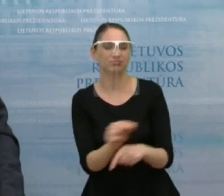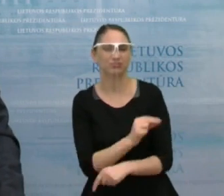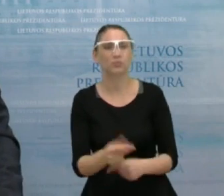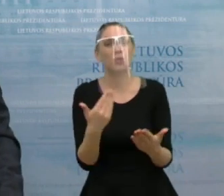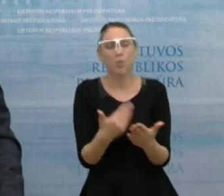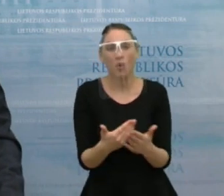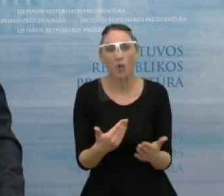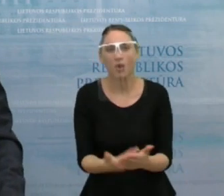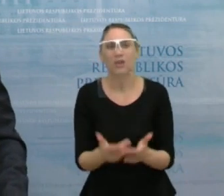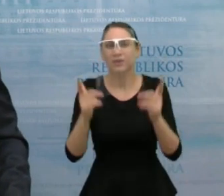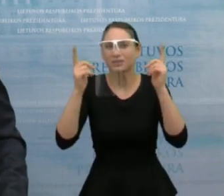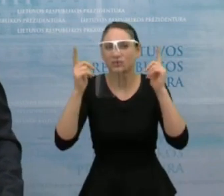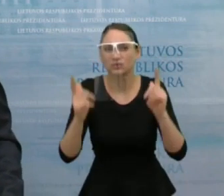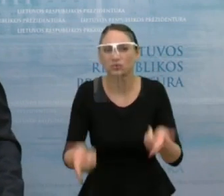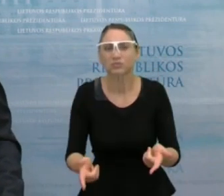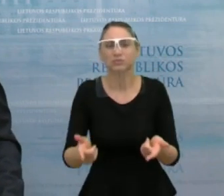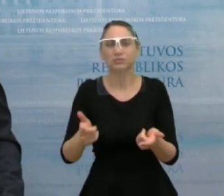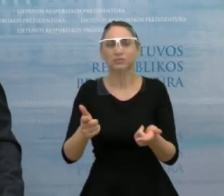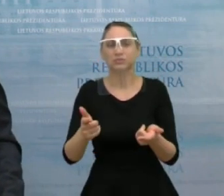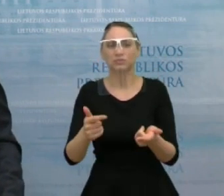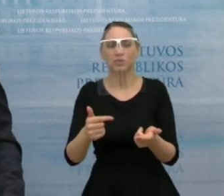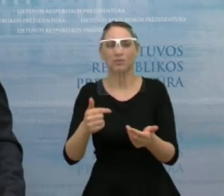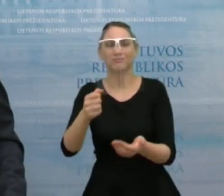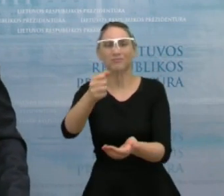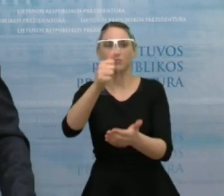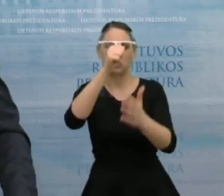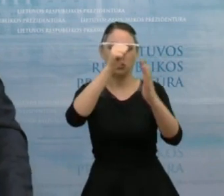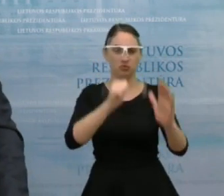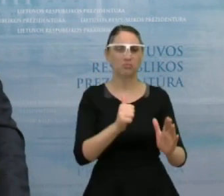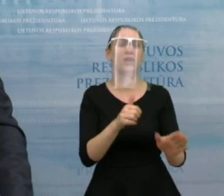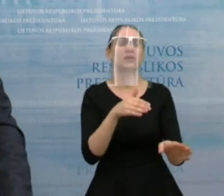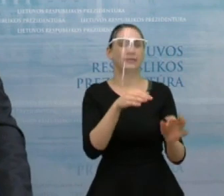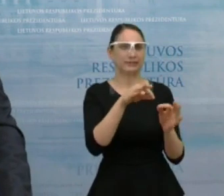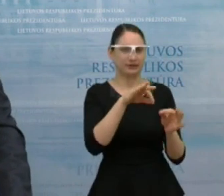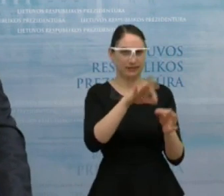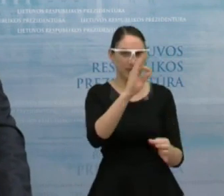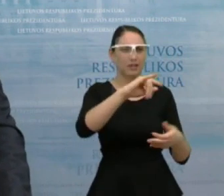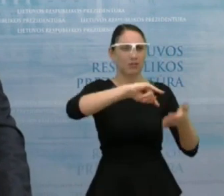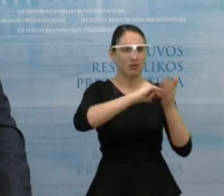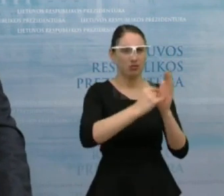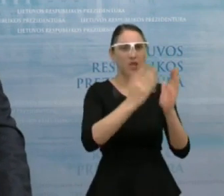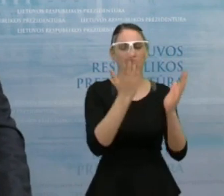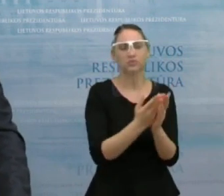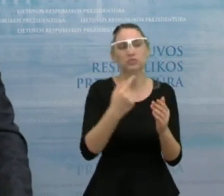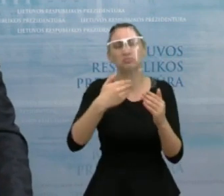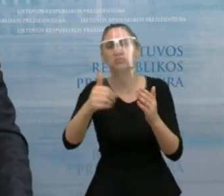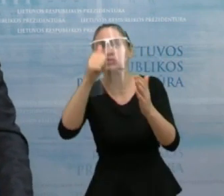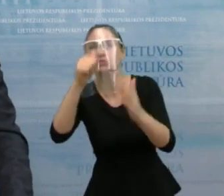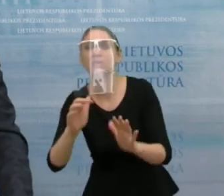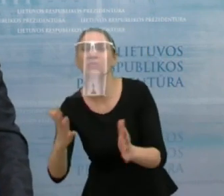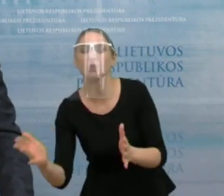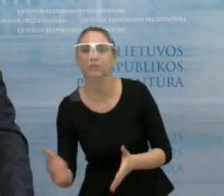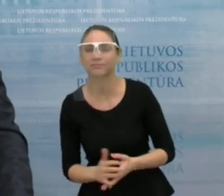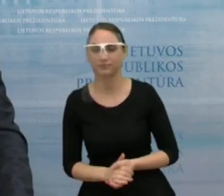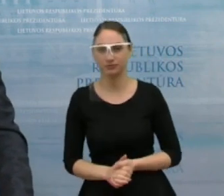lėšų poreikis pandemijos suvaldimu yra matytas tik pusmečiai. Na, vyriausybė taip pat yra deklaravusi,